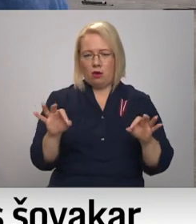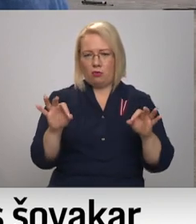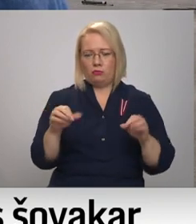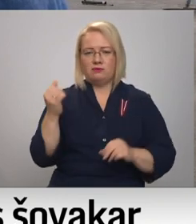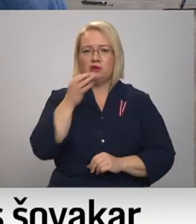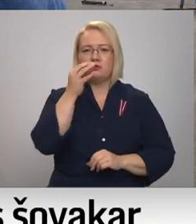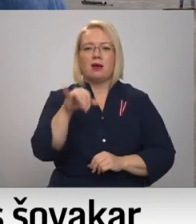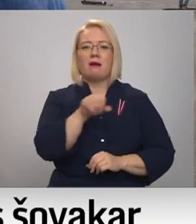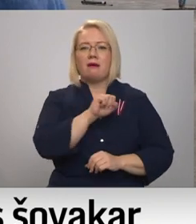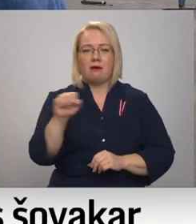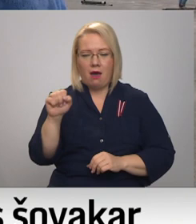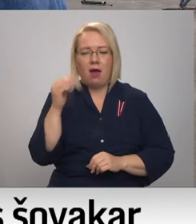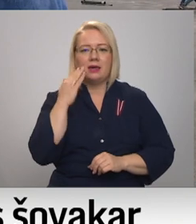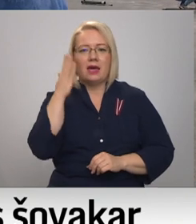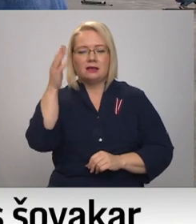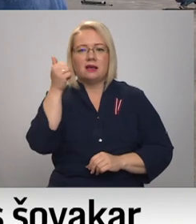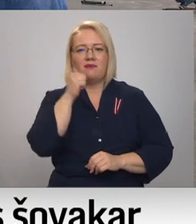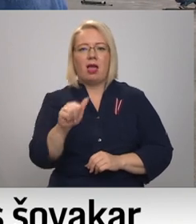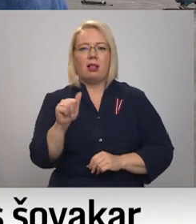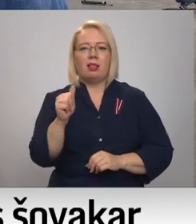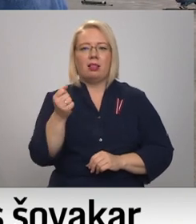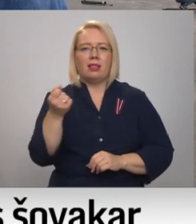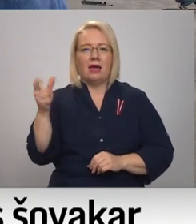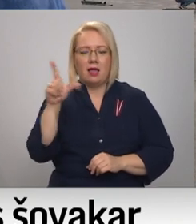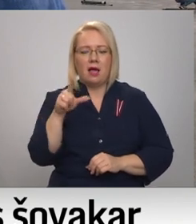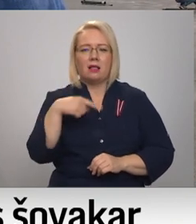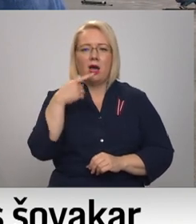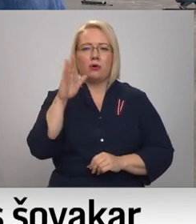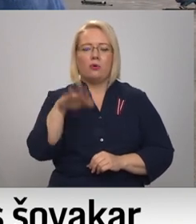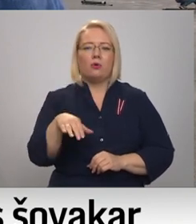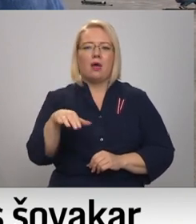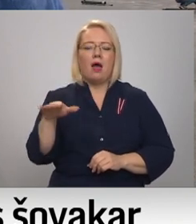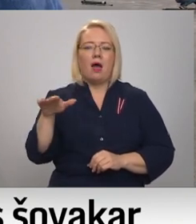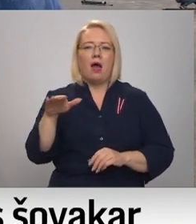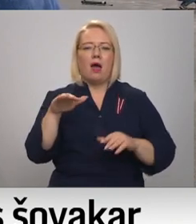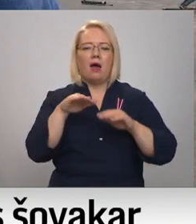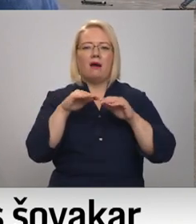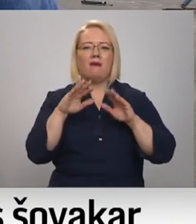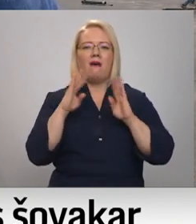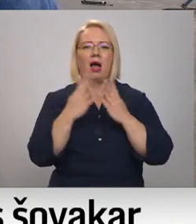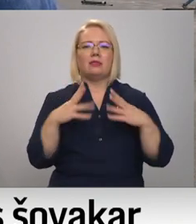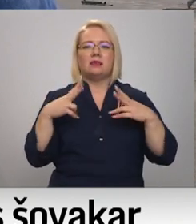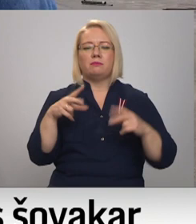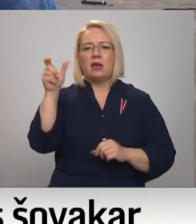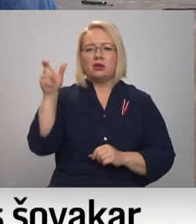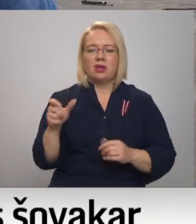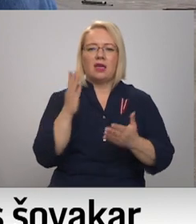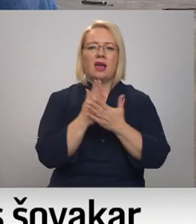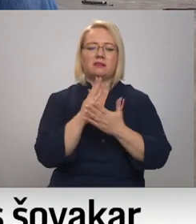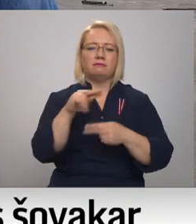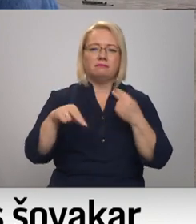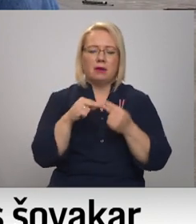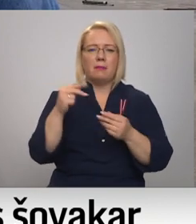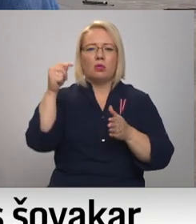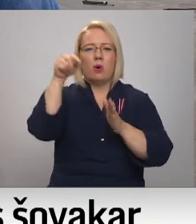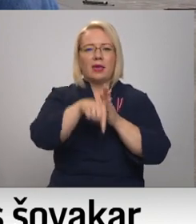Jā, nu, principā ieceris ir vēl lielāks par to, lai runā arī valsts prieksētājs. Mēs esam sprieduši, bet viens nav tādiem iekšēji